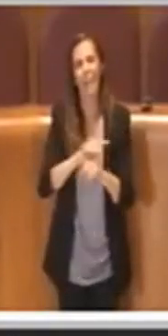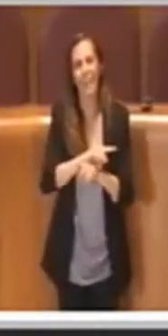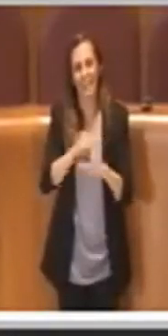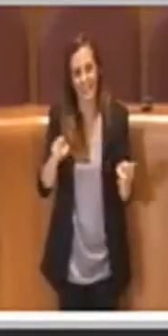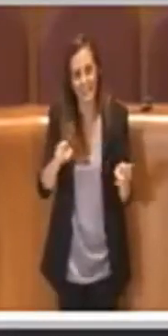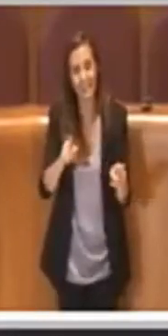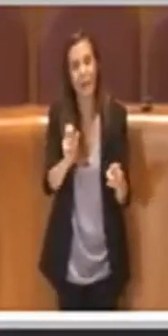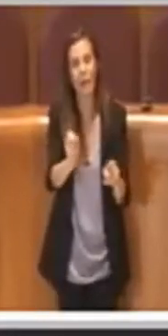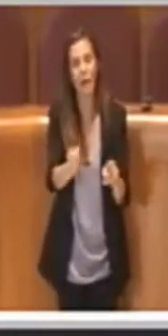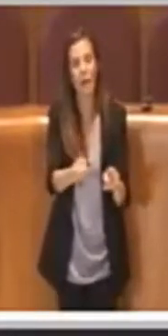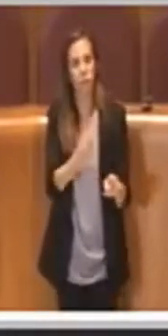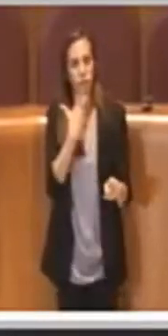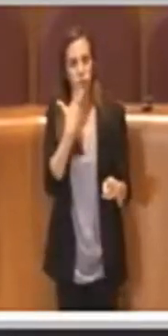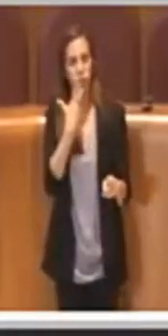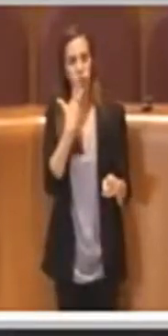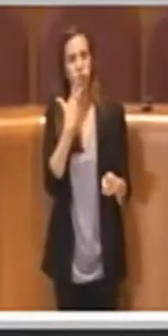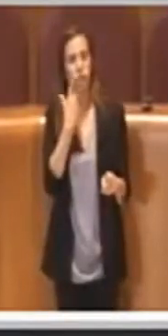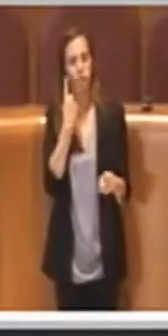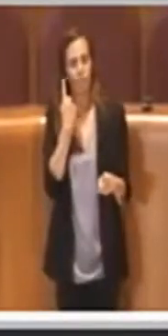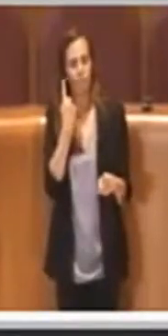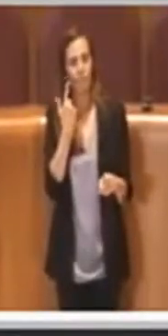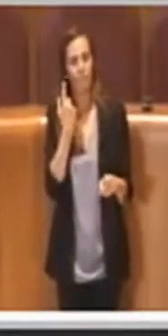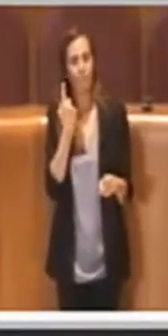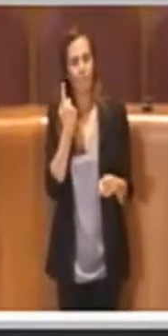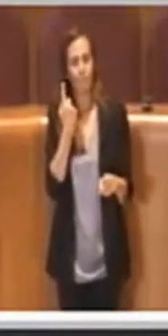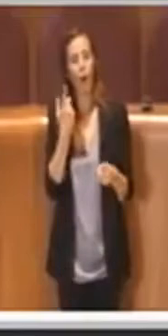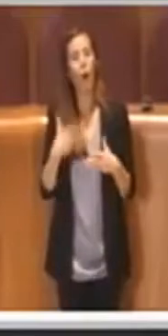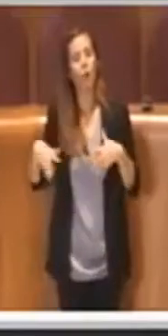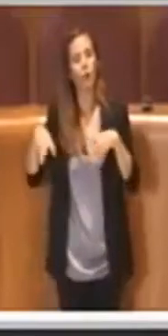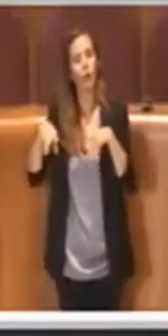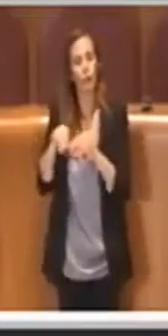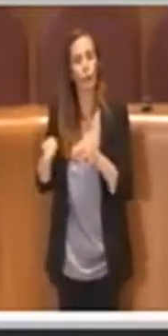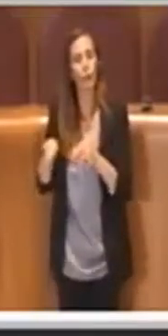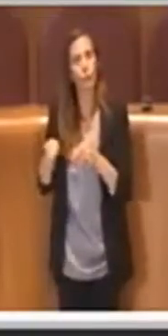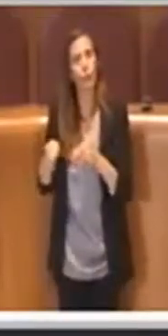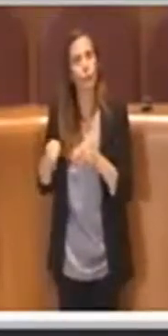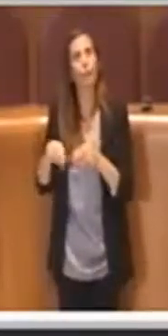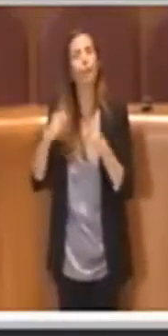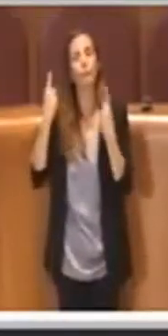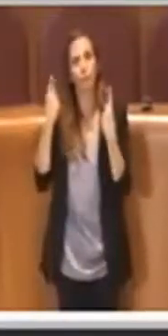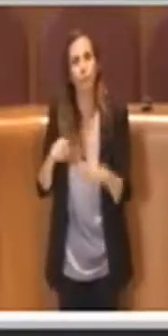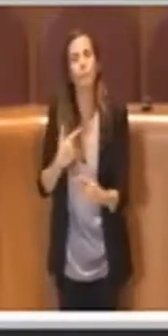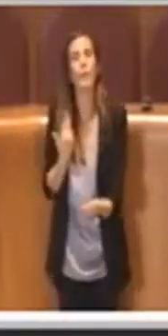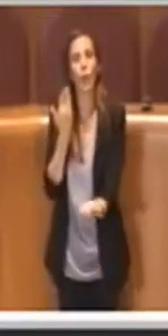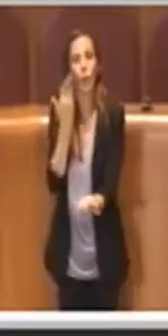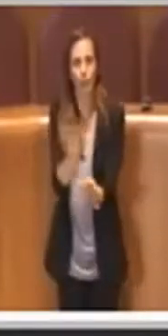hanno portato a una proposta di giunta di modifica del regolamento.